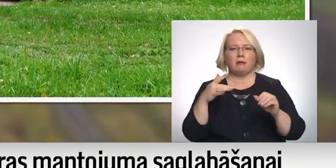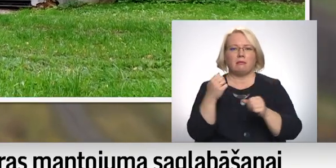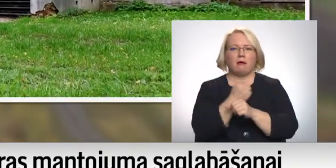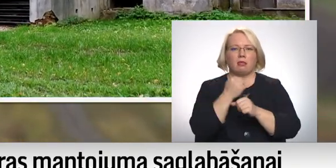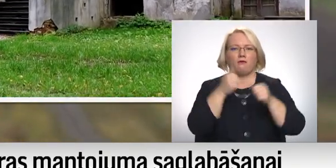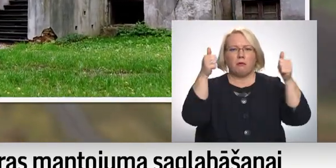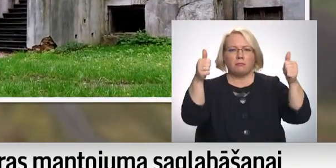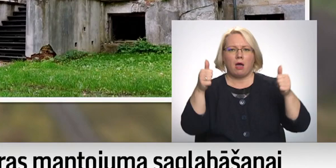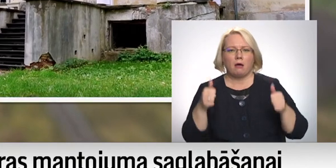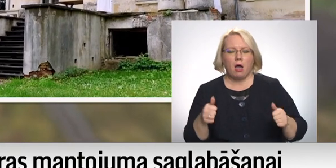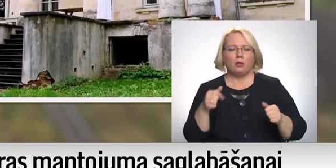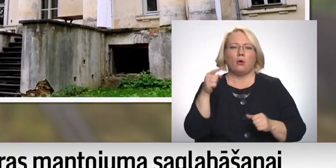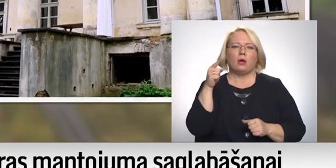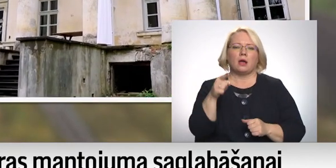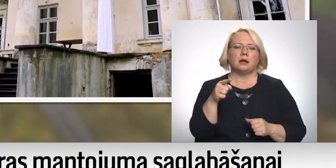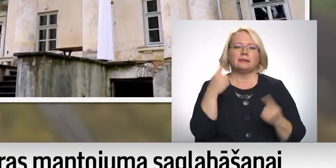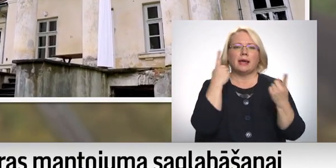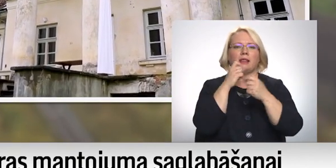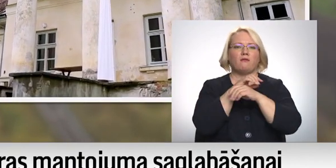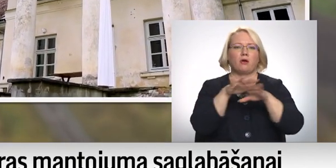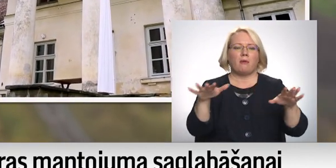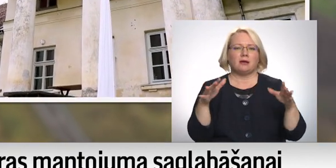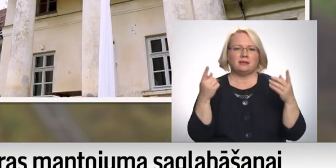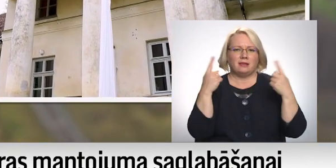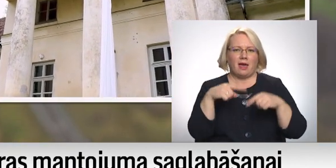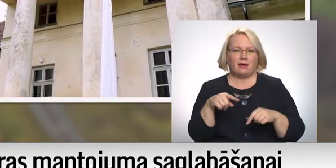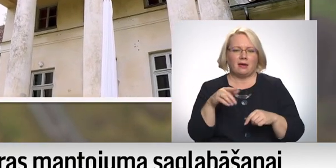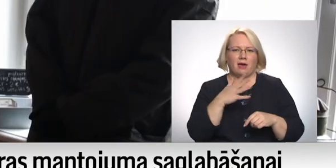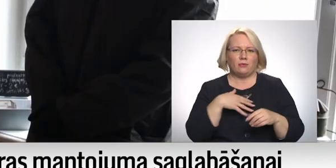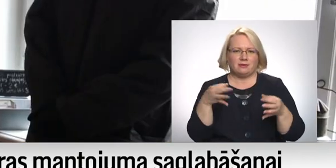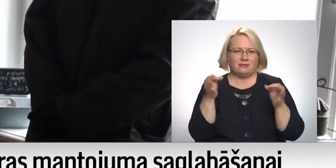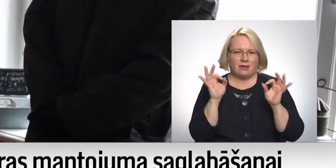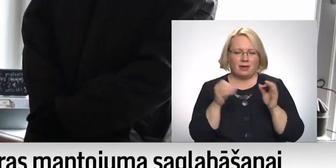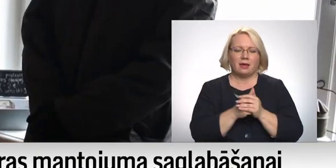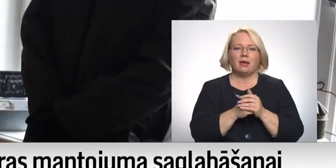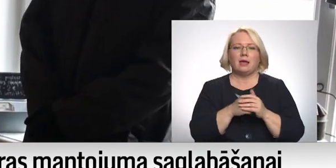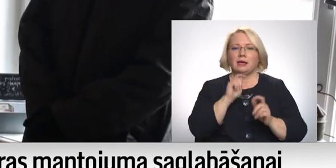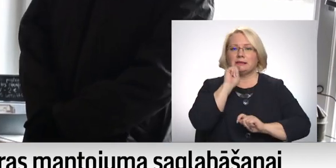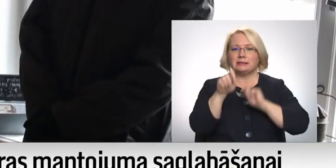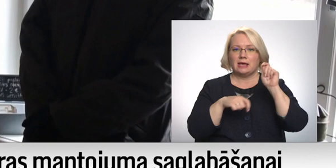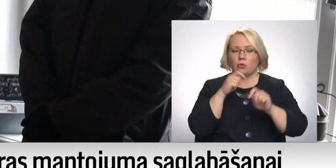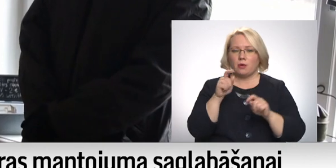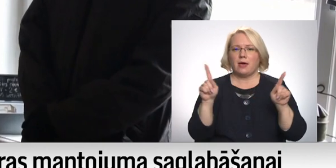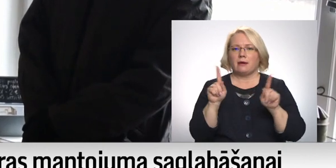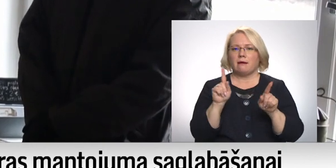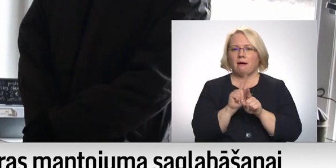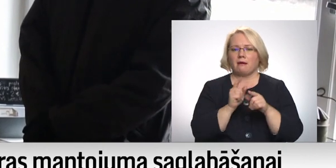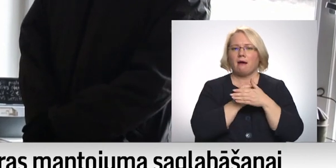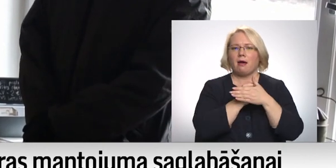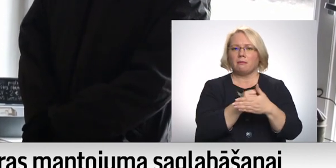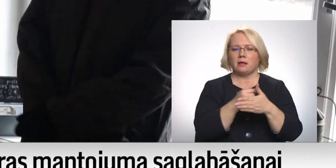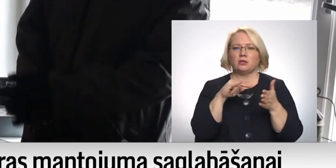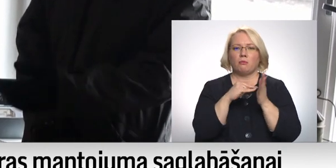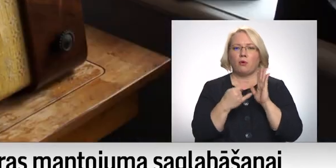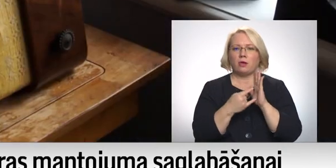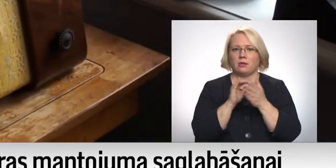un tādas lietas, kā mēs zinām, mūsu informācijas laikmetā pēc 15 minūtēm jau es aizmirst. Jāteic, ka ziedotāji kļūst arī par tādiem kā atbalstītā